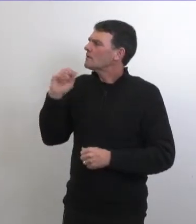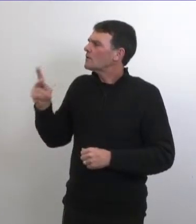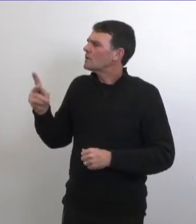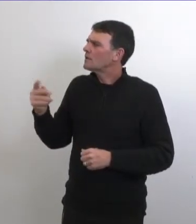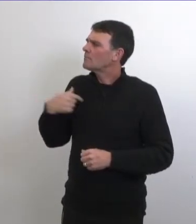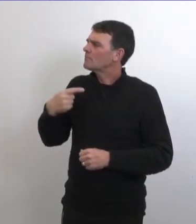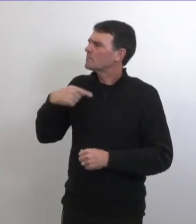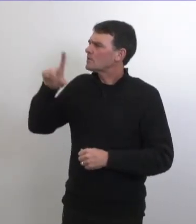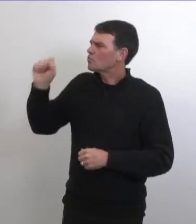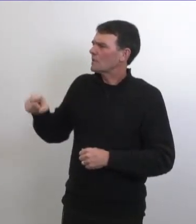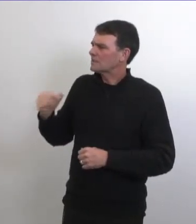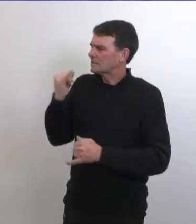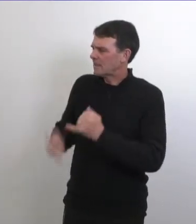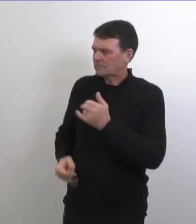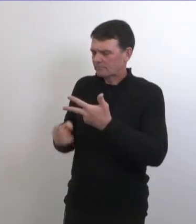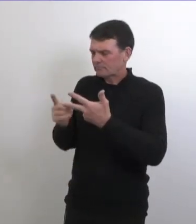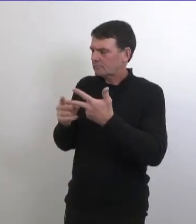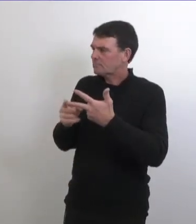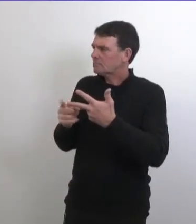dernière question